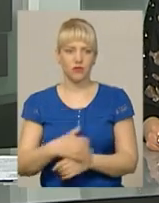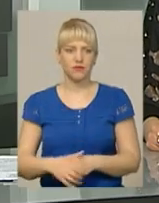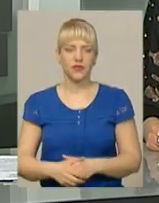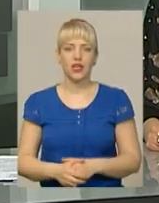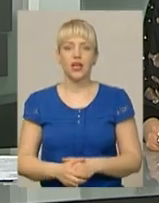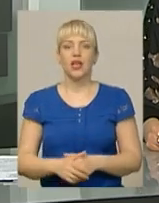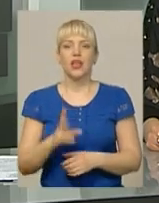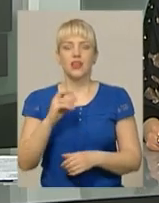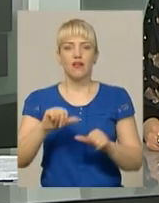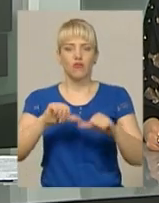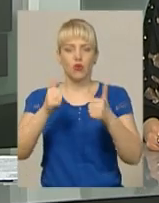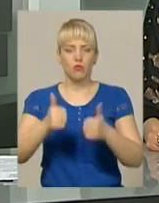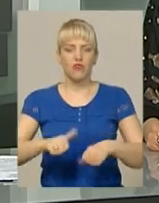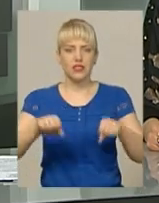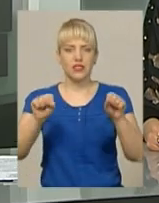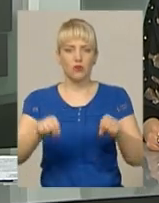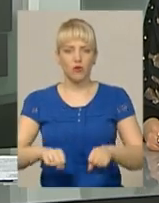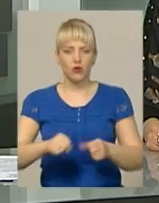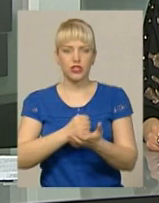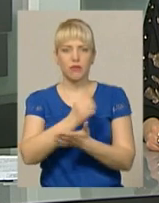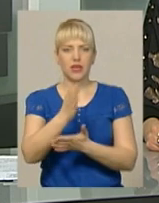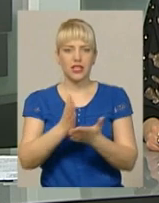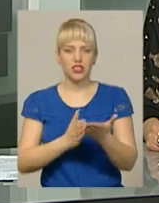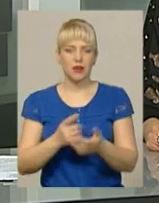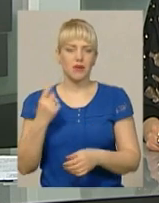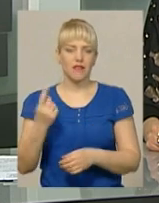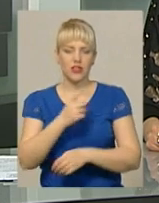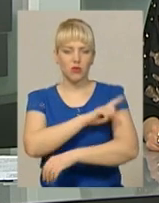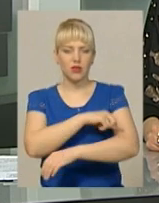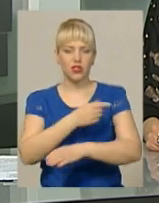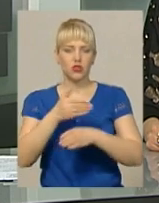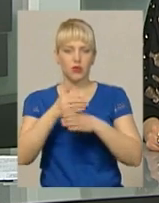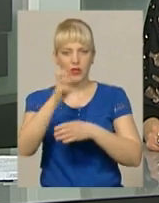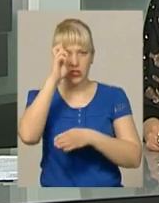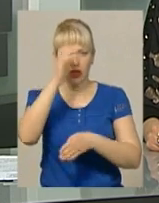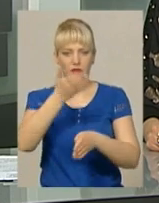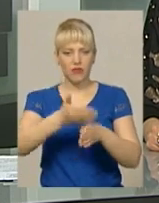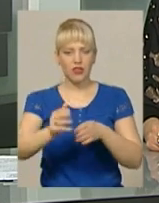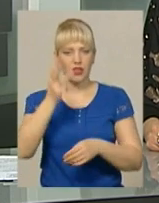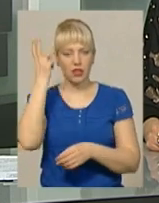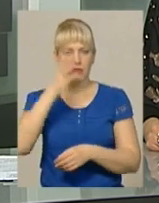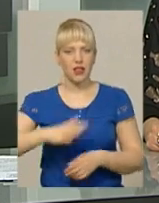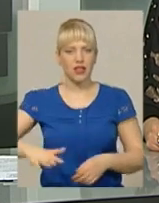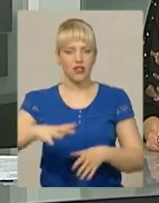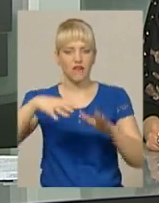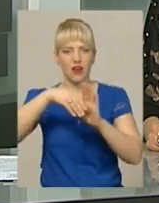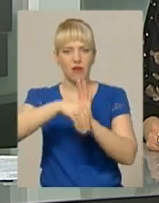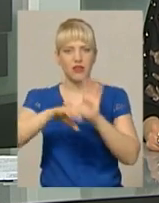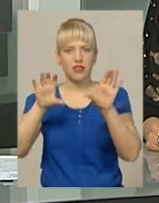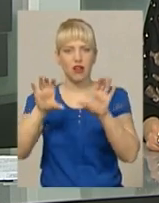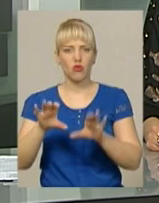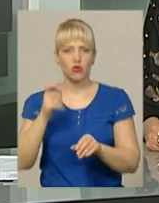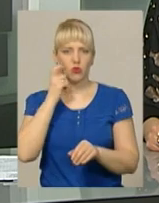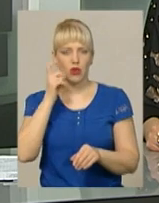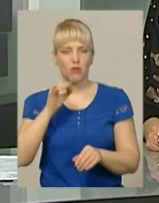На формування спроможної мережі первинної медичної допомоги держава виділила кошти Хмельниччині в рамках закону України про